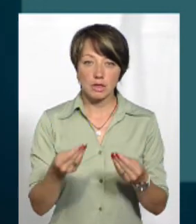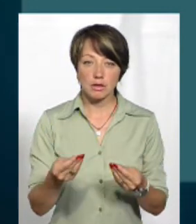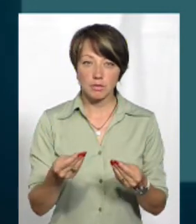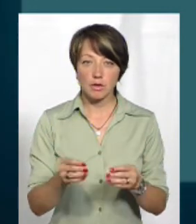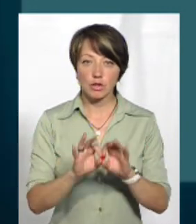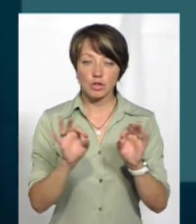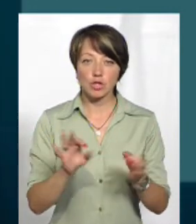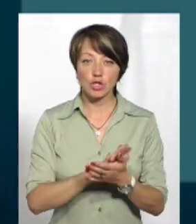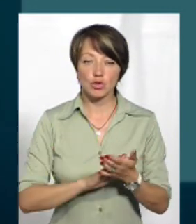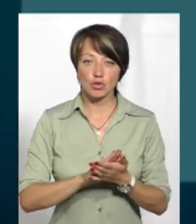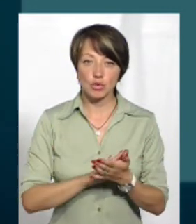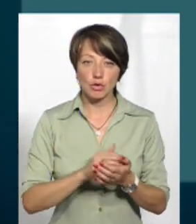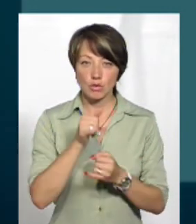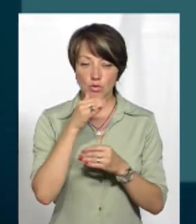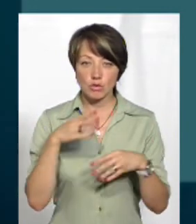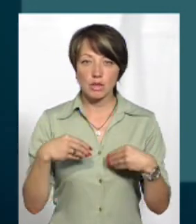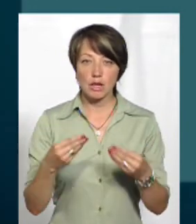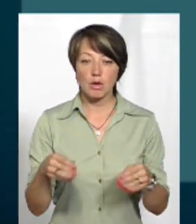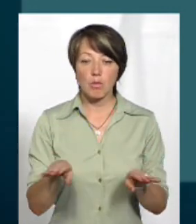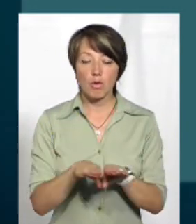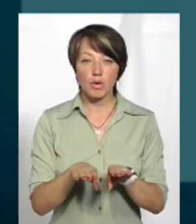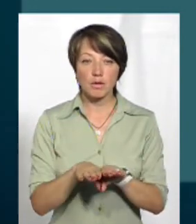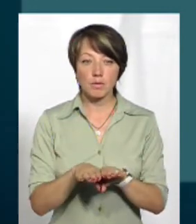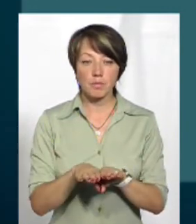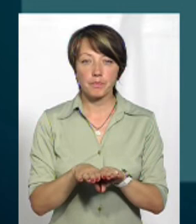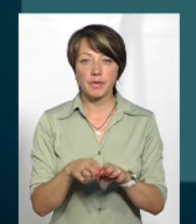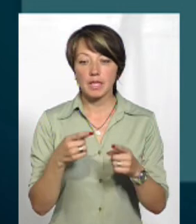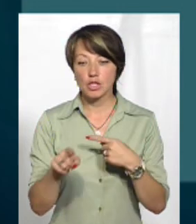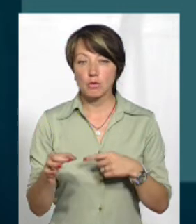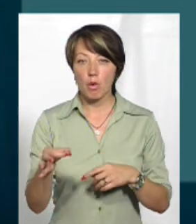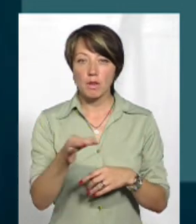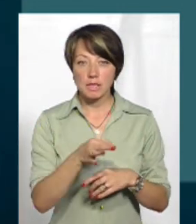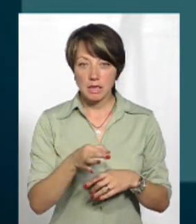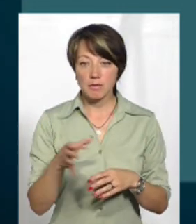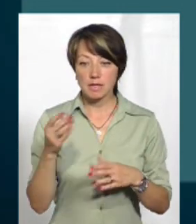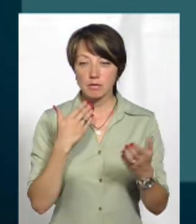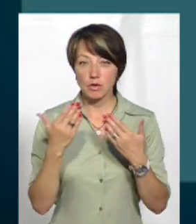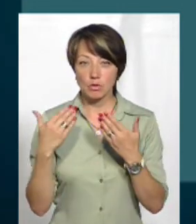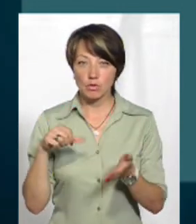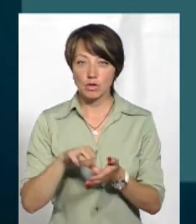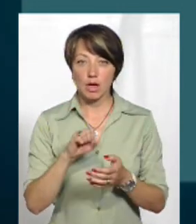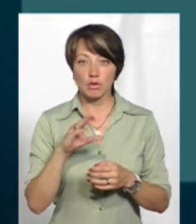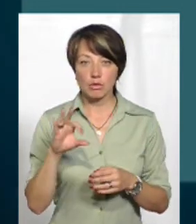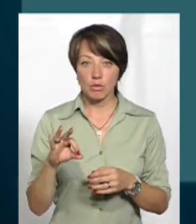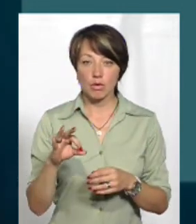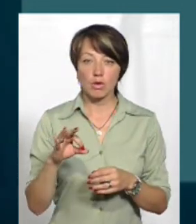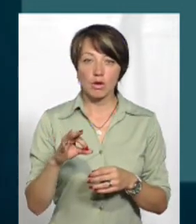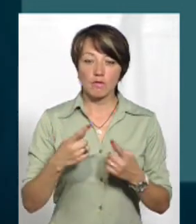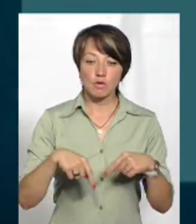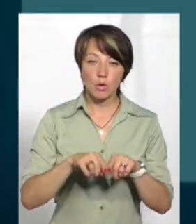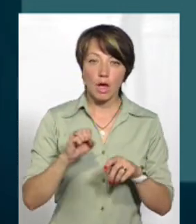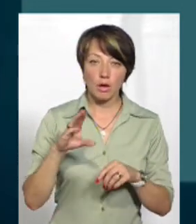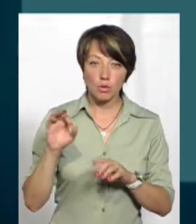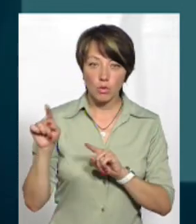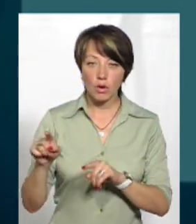А нічого не можуть дати. Порівняно з іншими областями, от вони ж спілкуються, учасники АТО вони там в зоні АТО зараз,